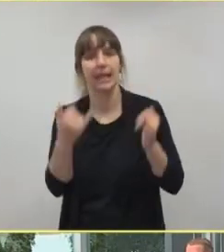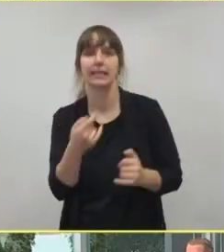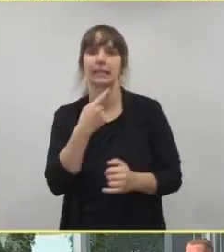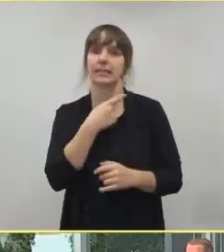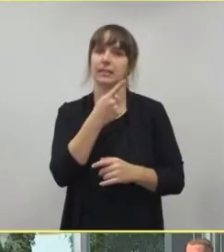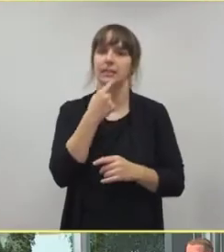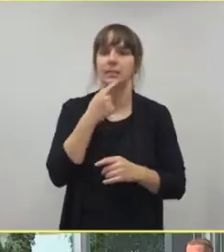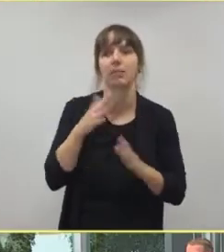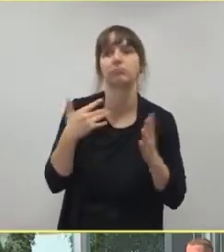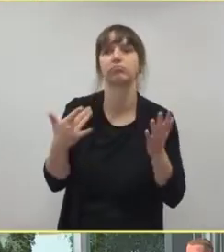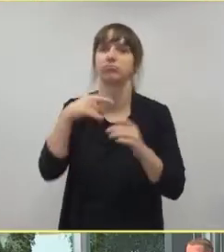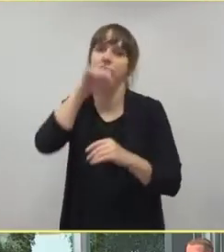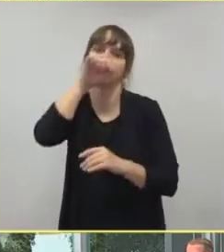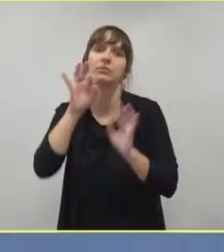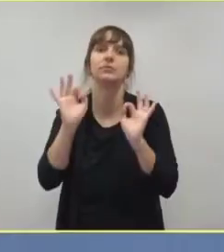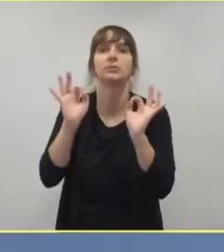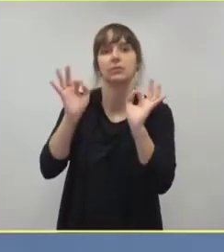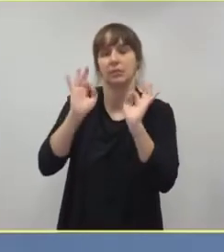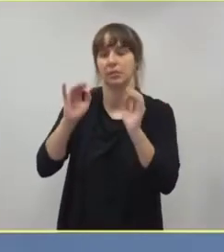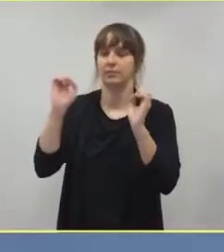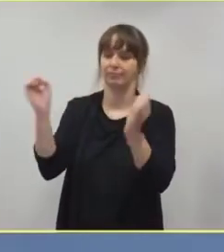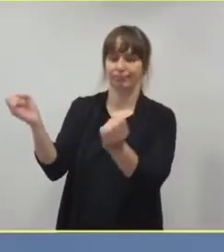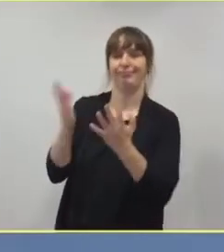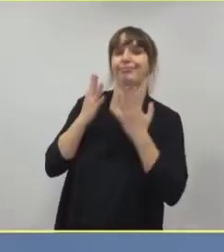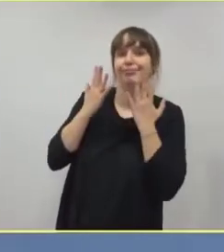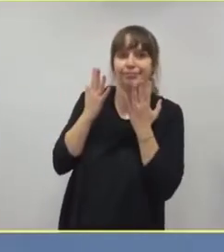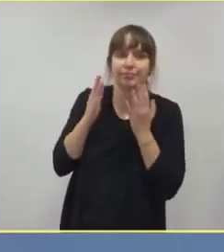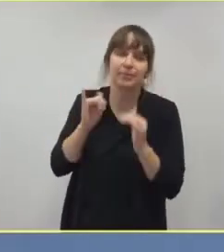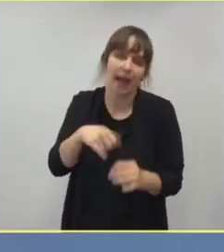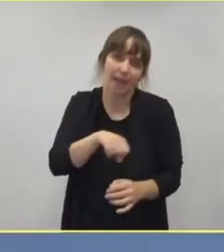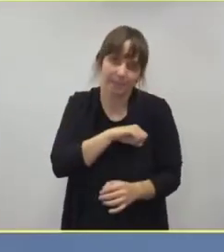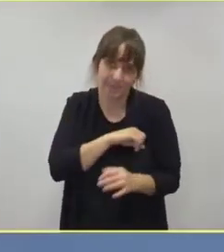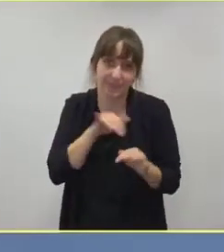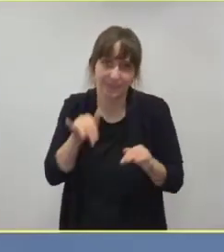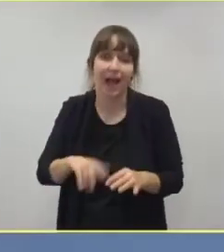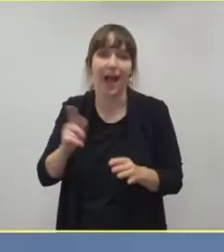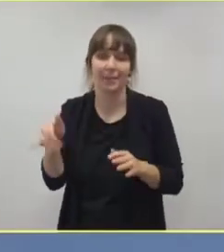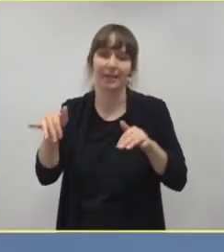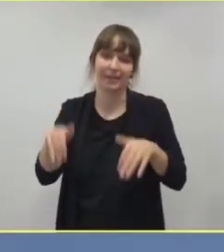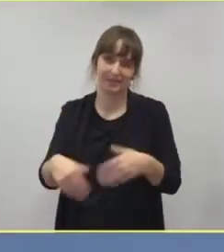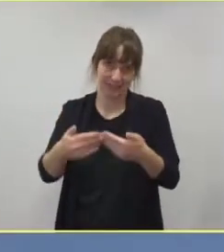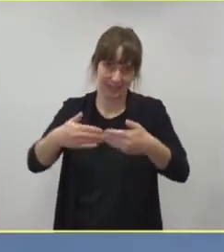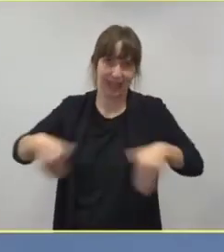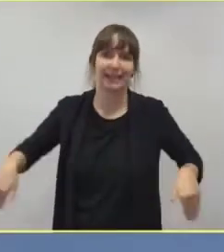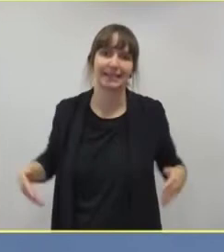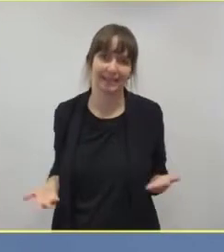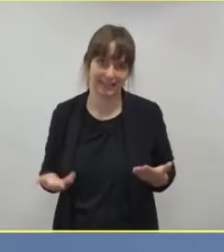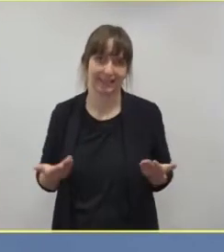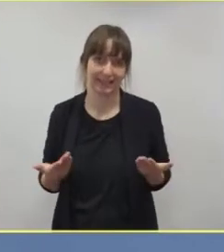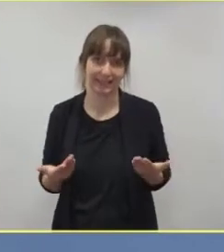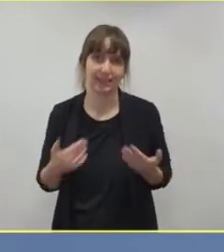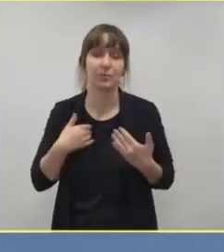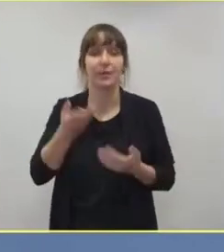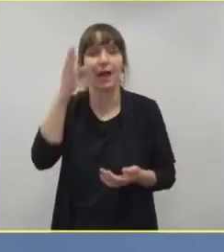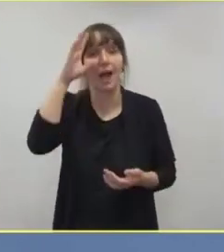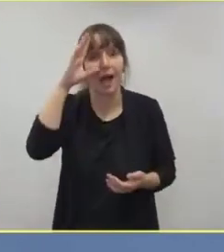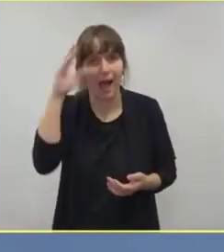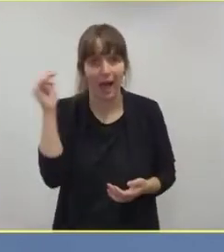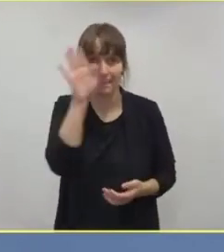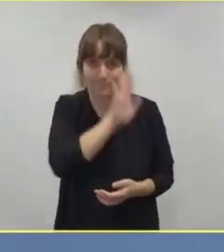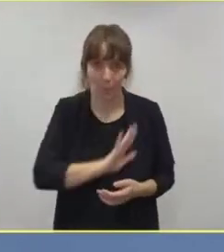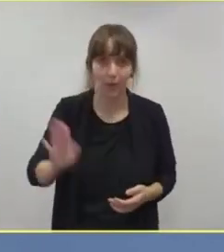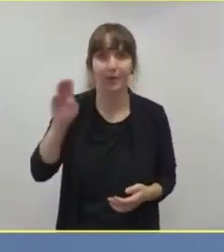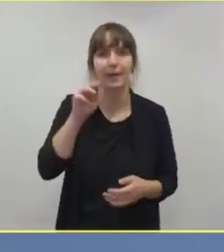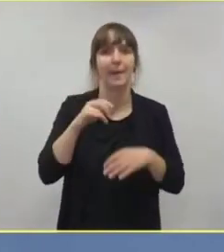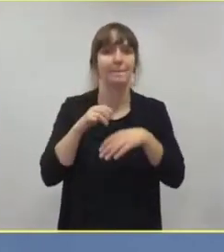überschwemmen uns gerade. sind sicherlich auch sehr hilfreich. Aber sie haben ihre Limitationen aus meiner Sicht. Und wir konnten in Hamburg durch unsere Mikrobiologen